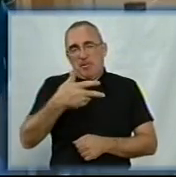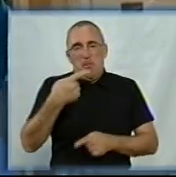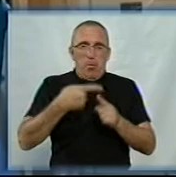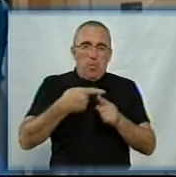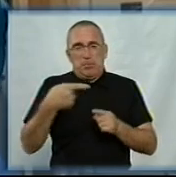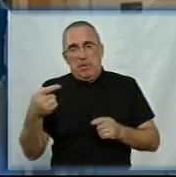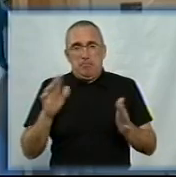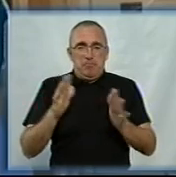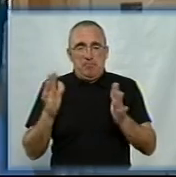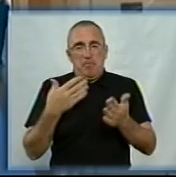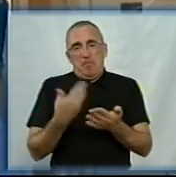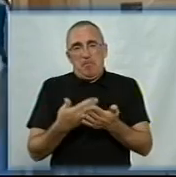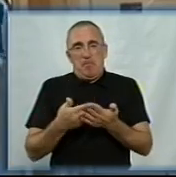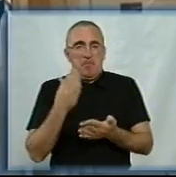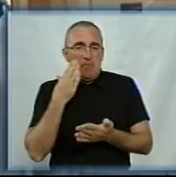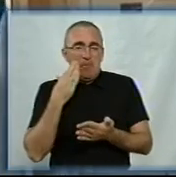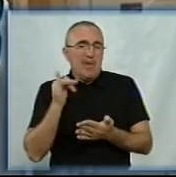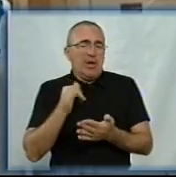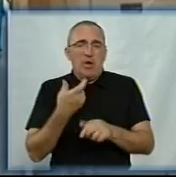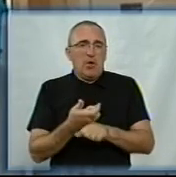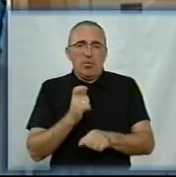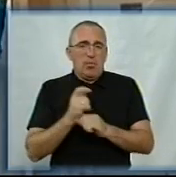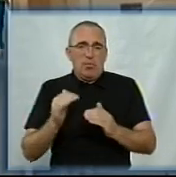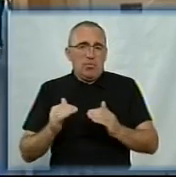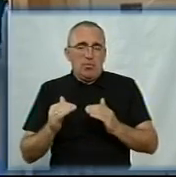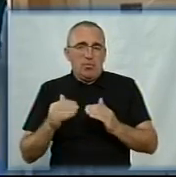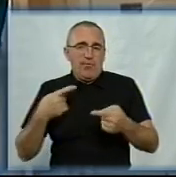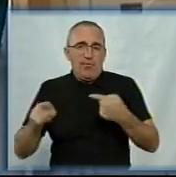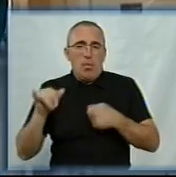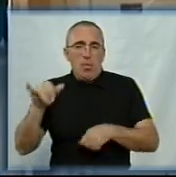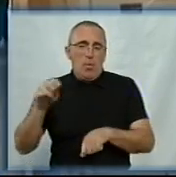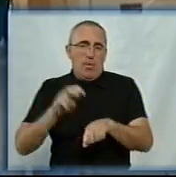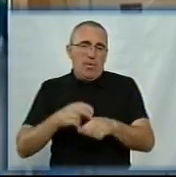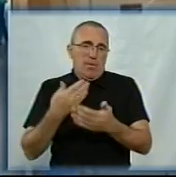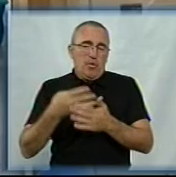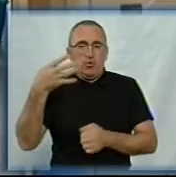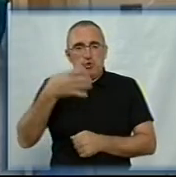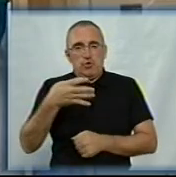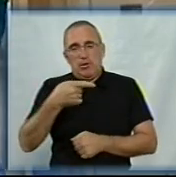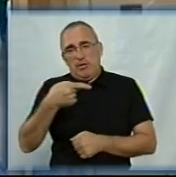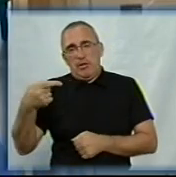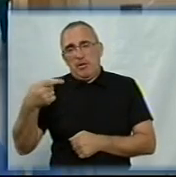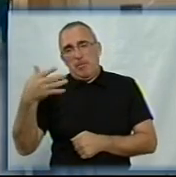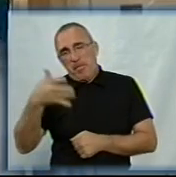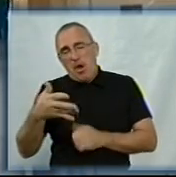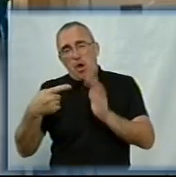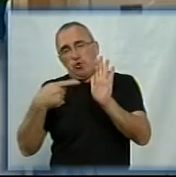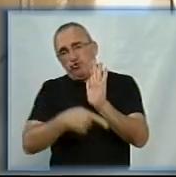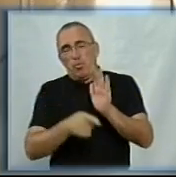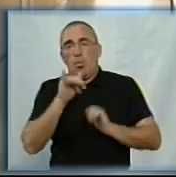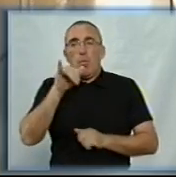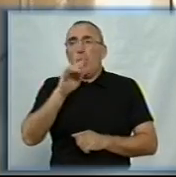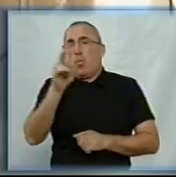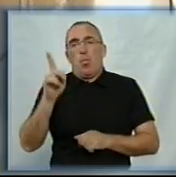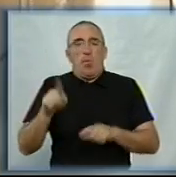-мінус. Приблизно не дуже і сильно відрізняється у лікарів. Приблизно 4-5 тисячі, у кого як.